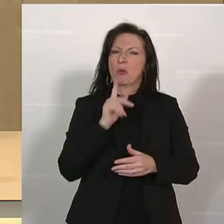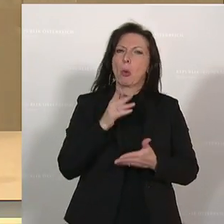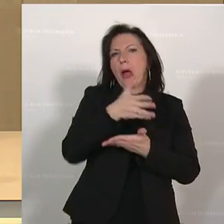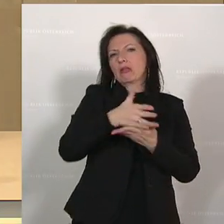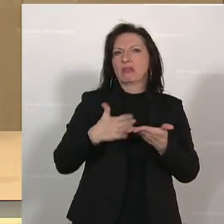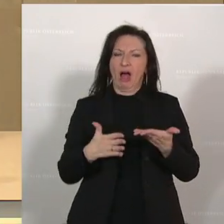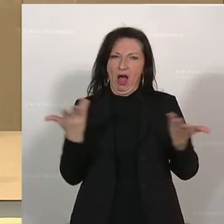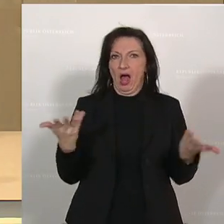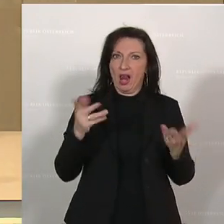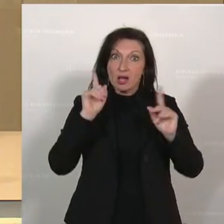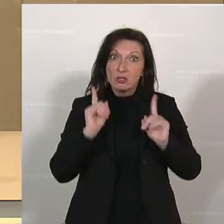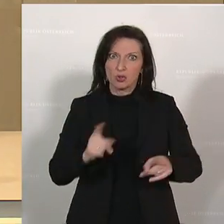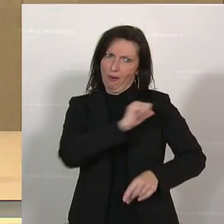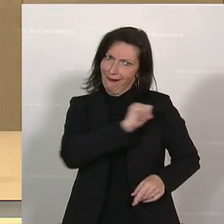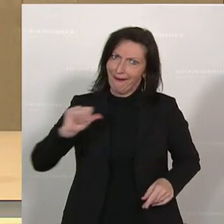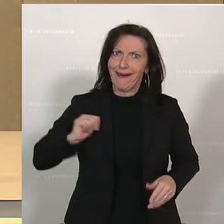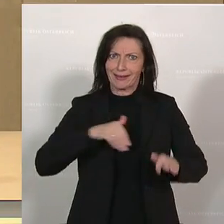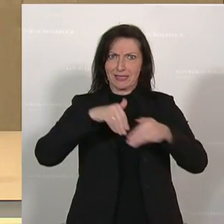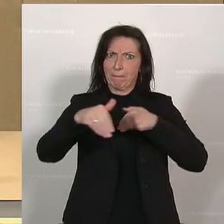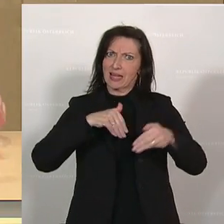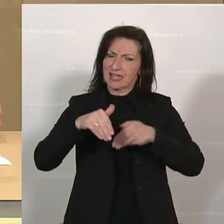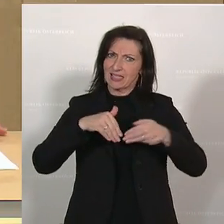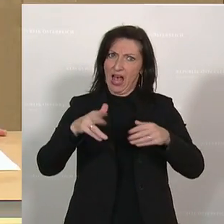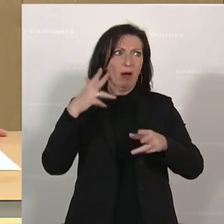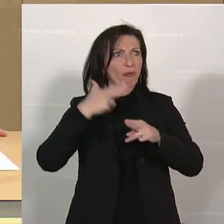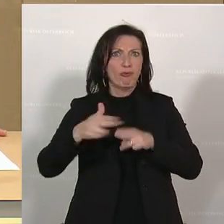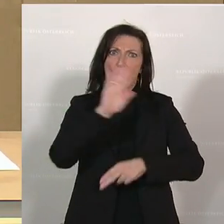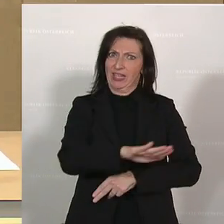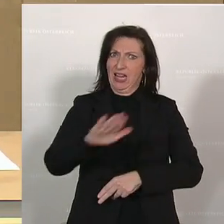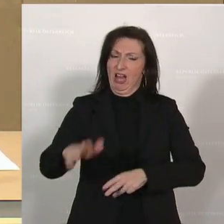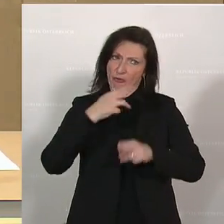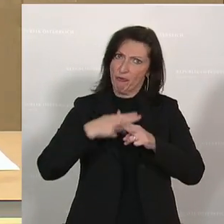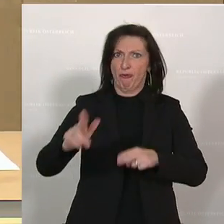irgendwo. Eine selbstbewusste Anlaufstelle für Kinder und Jugendliche.